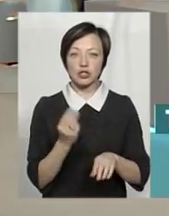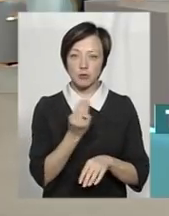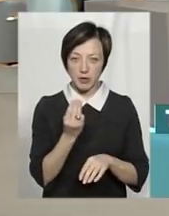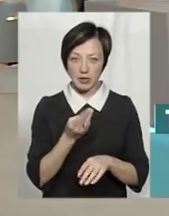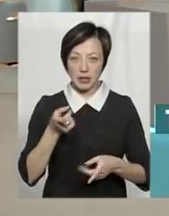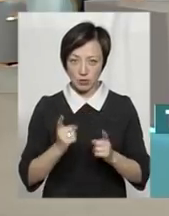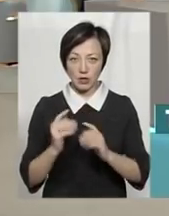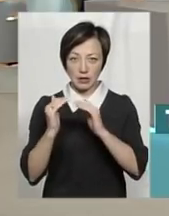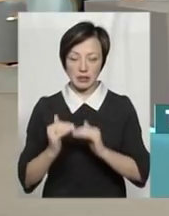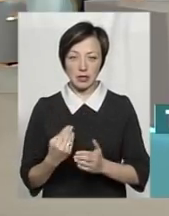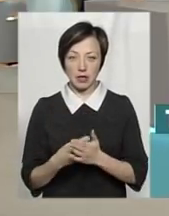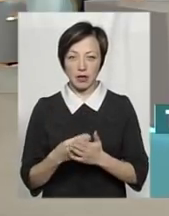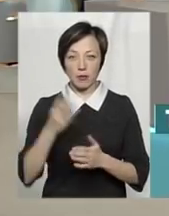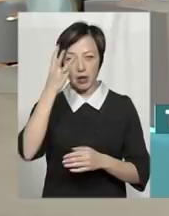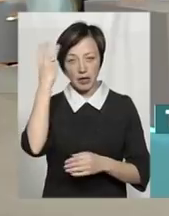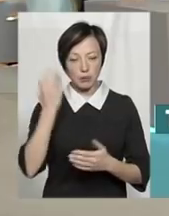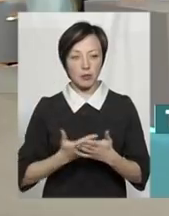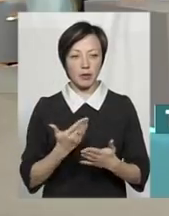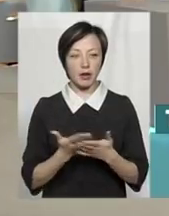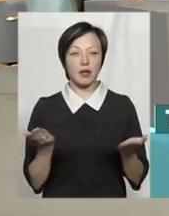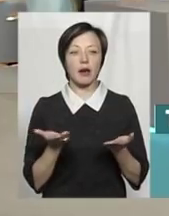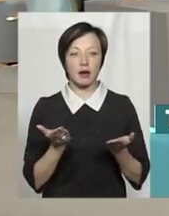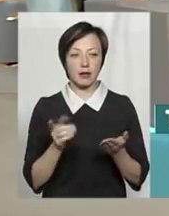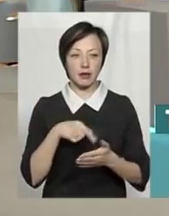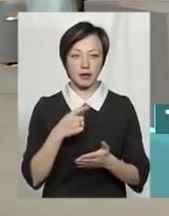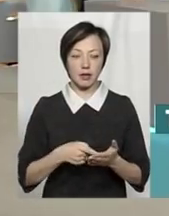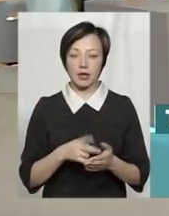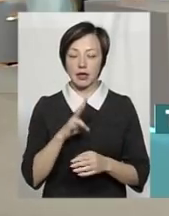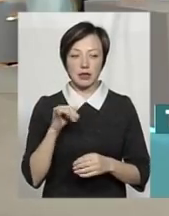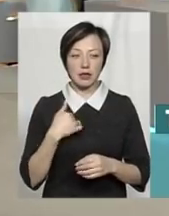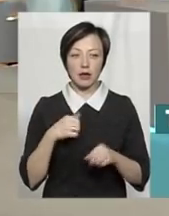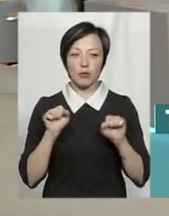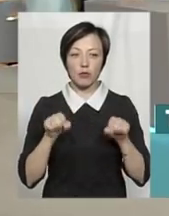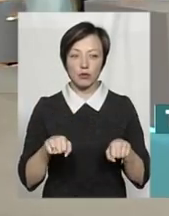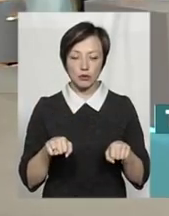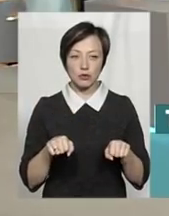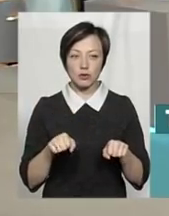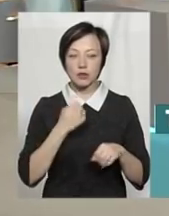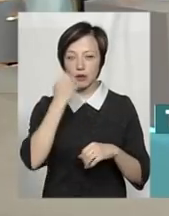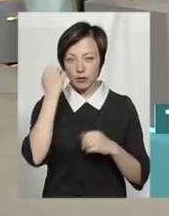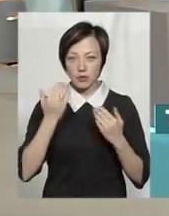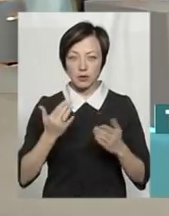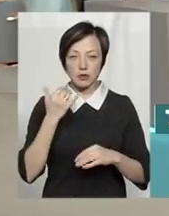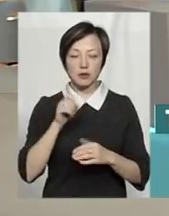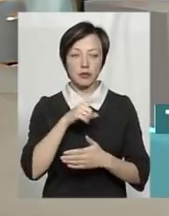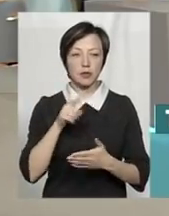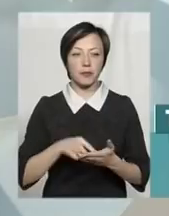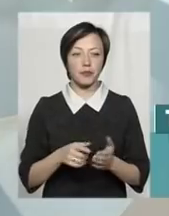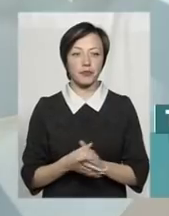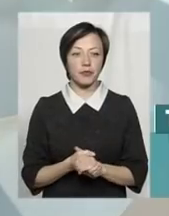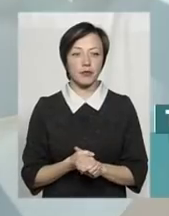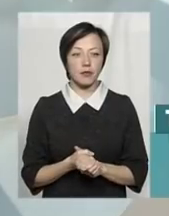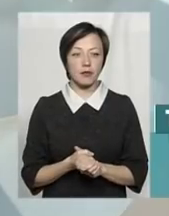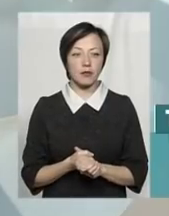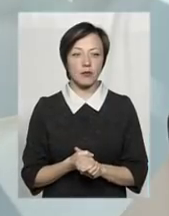низький тариф? У Словницькому, наприклад, він який? Ні, я можу, звичайно, на цей рік... Дякуємо вам за запитання. Дякую.